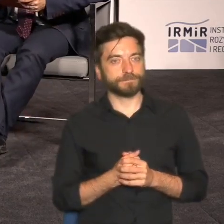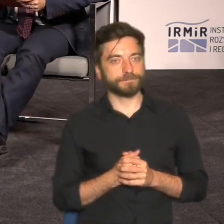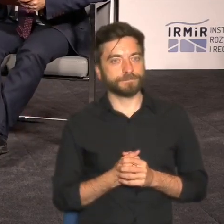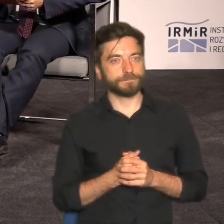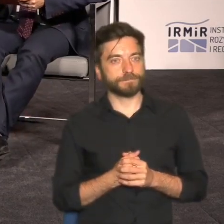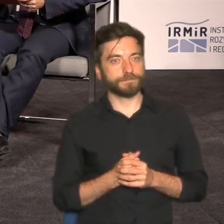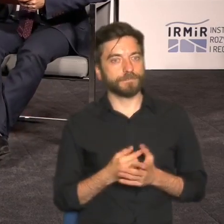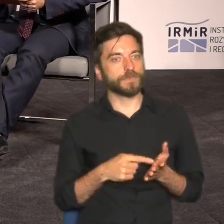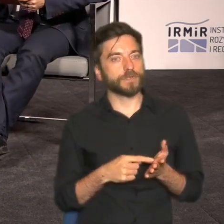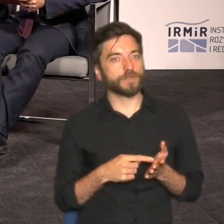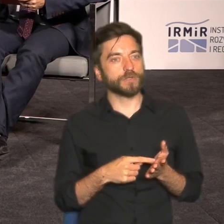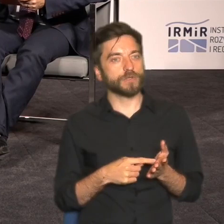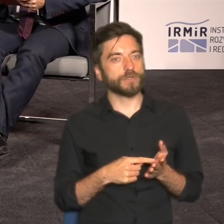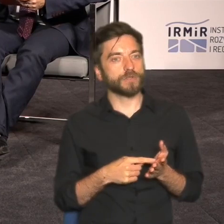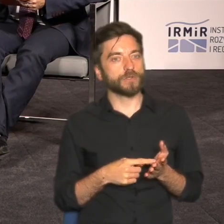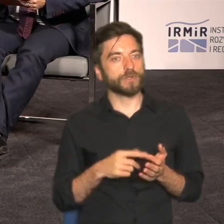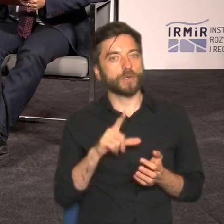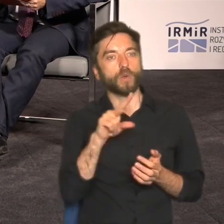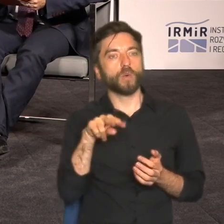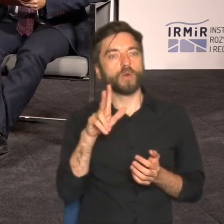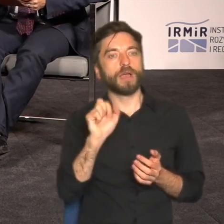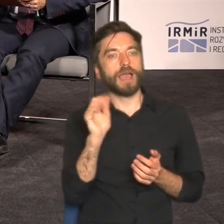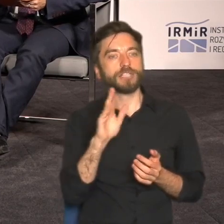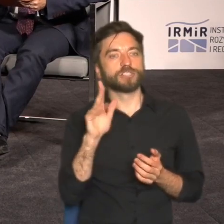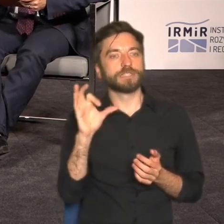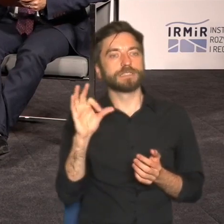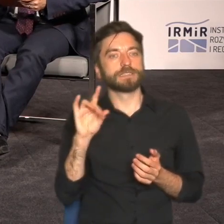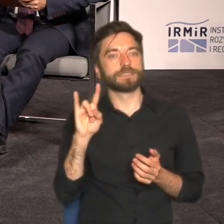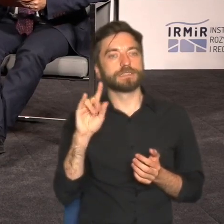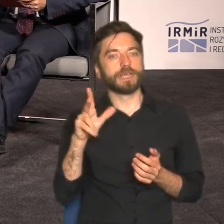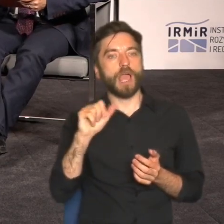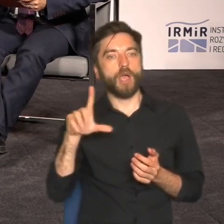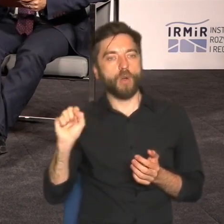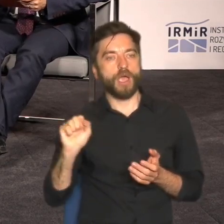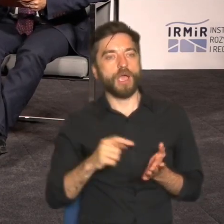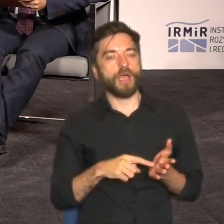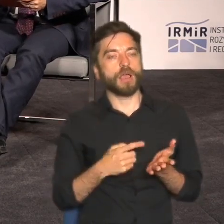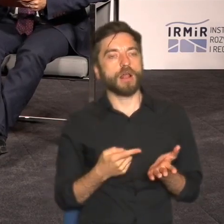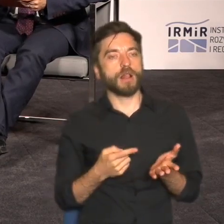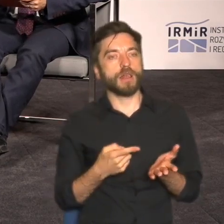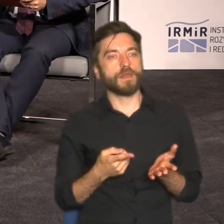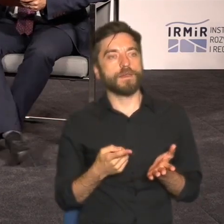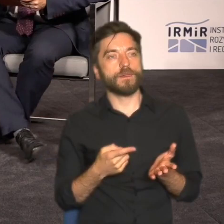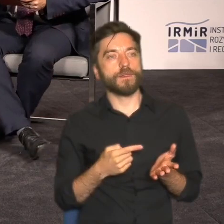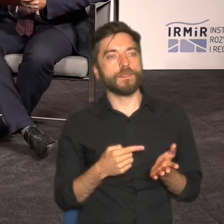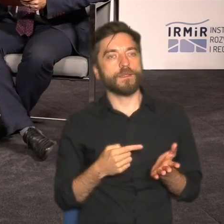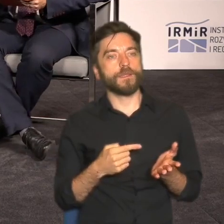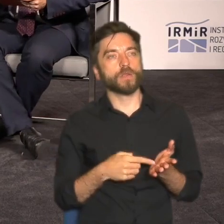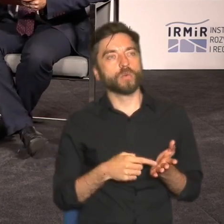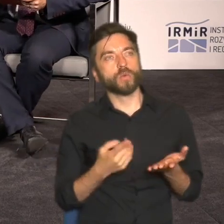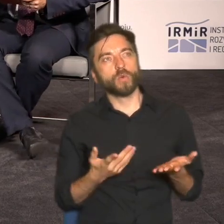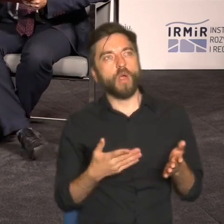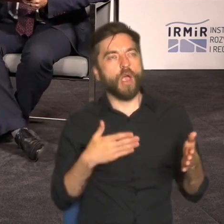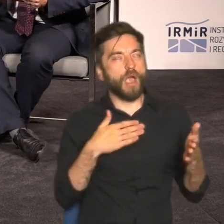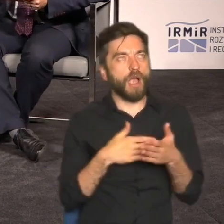jakby tutaj pytanie do pana Łukasza Skały w jaki sposób można by można by bez jakiegoś drastycznego